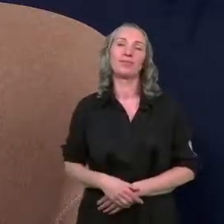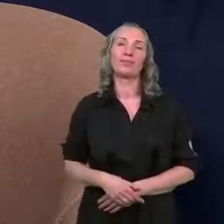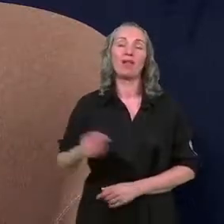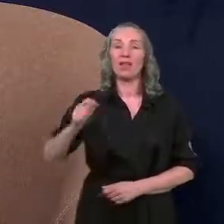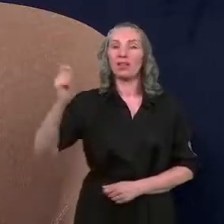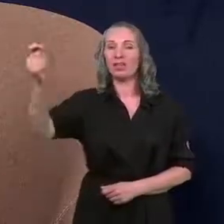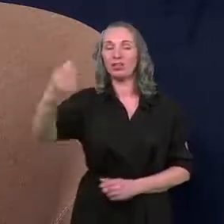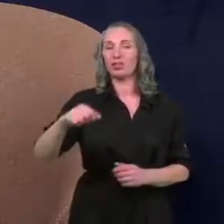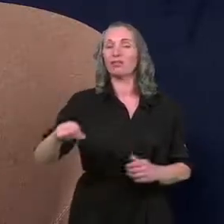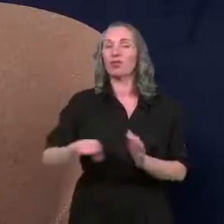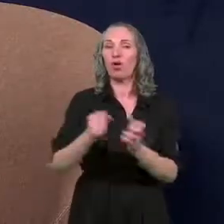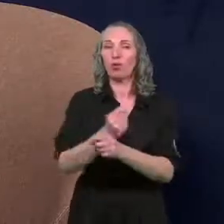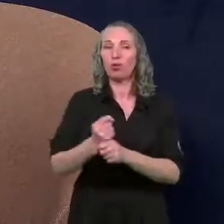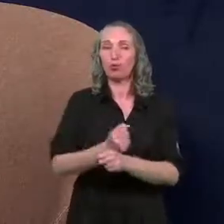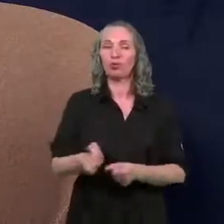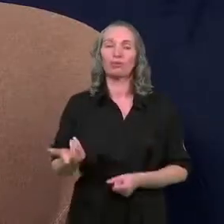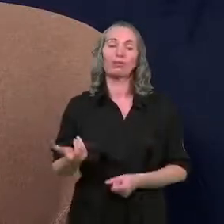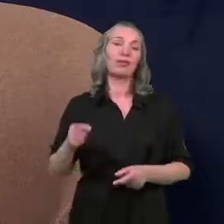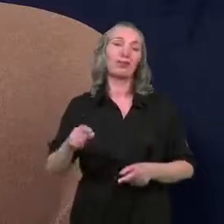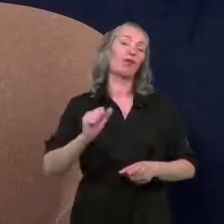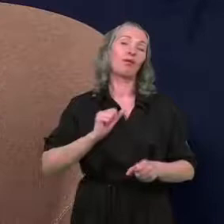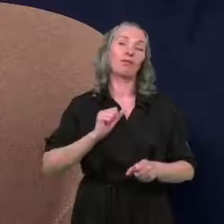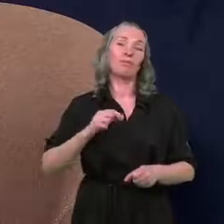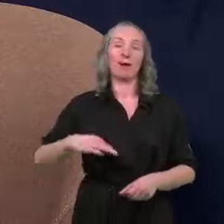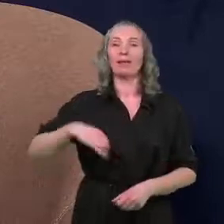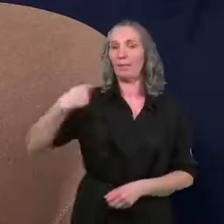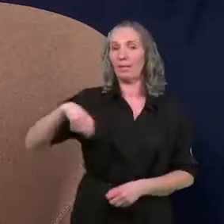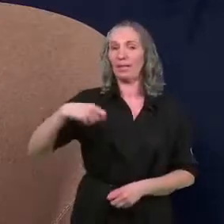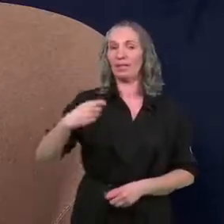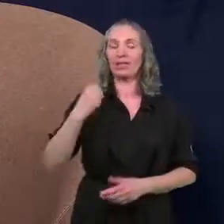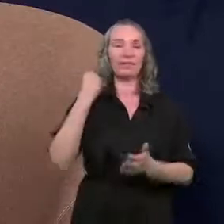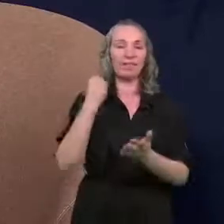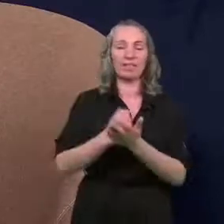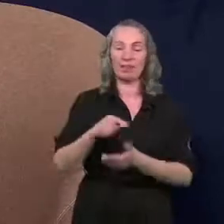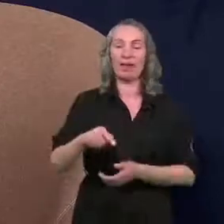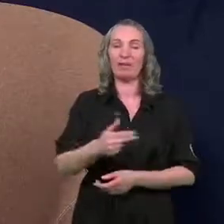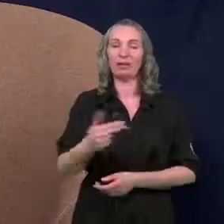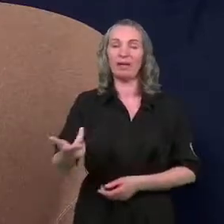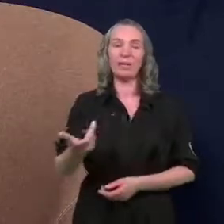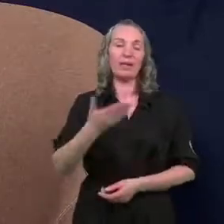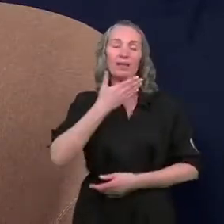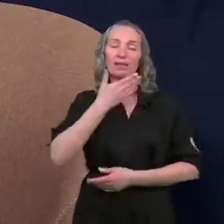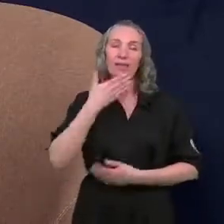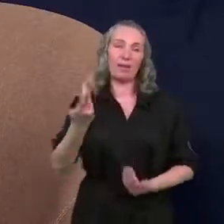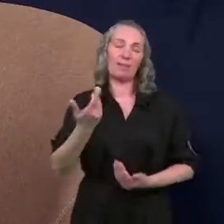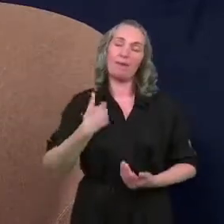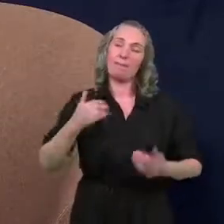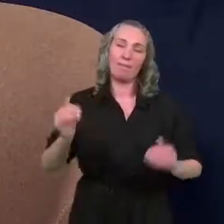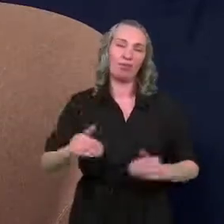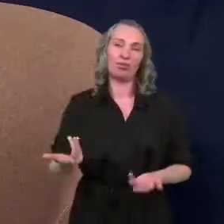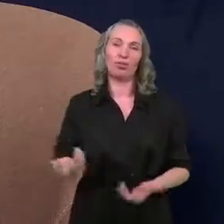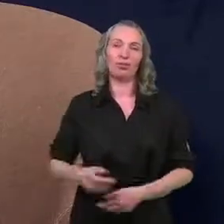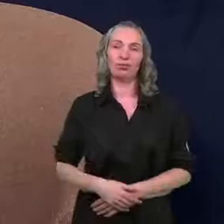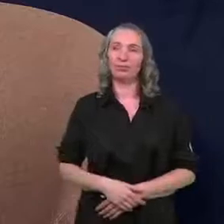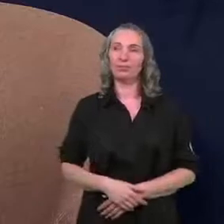Jeździmy również do Grudziądza. To naprawdę Pan Prezydent w tej sprawie niestety nie ma żadnych możliwości.